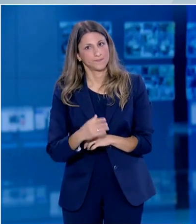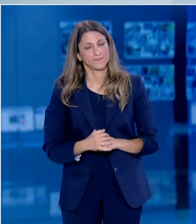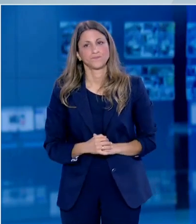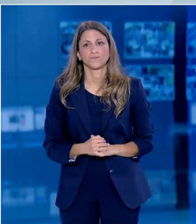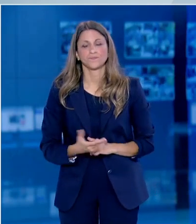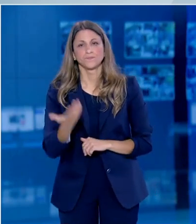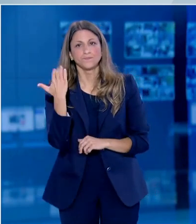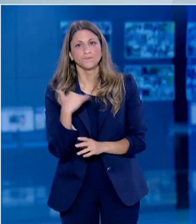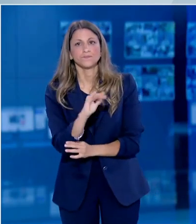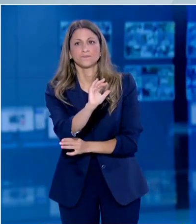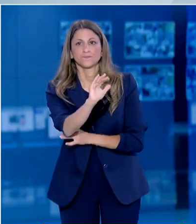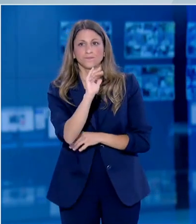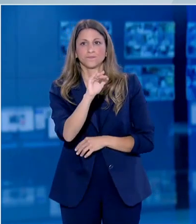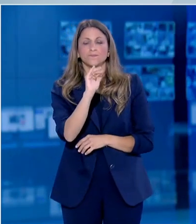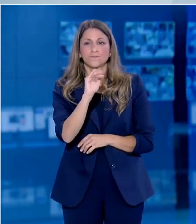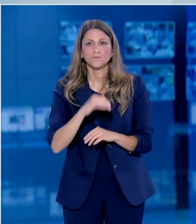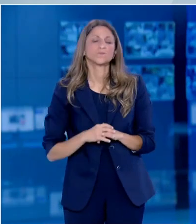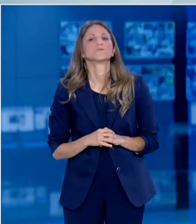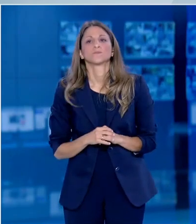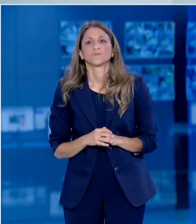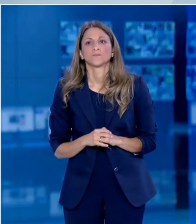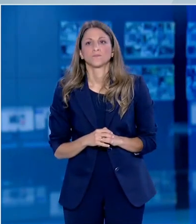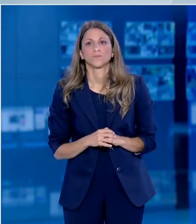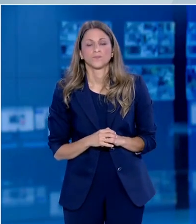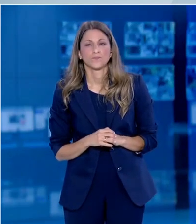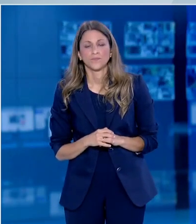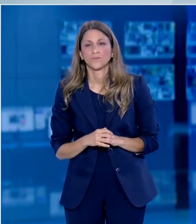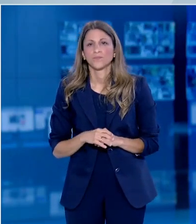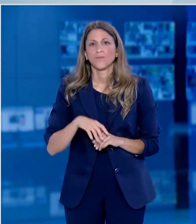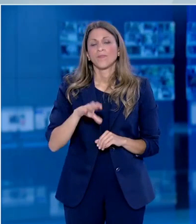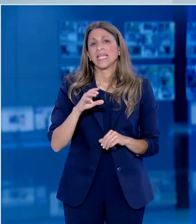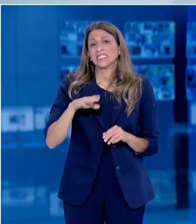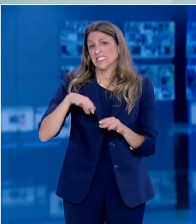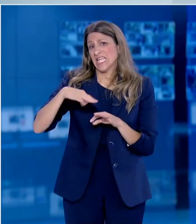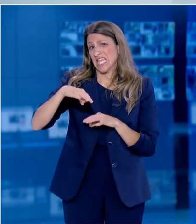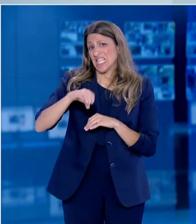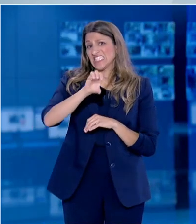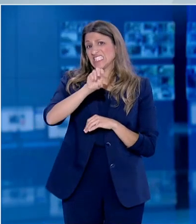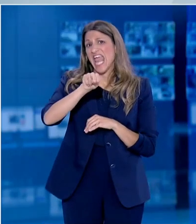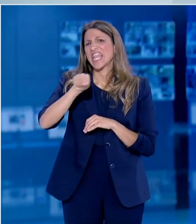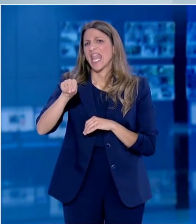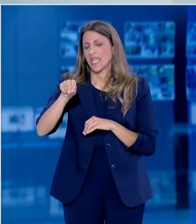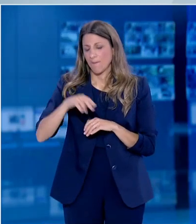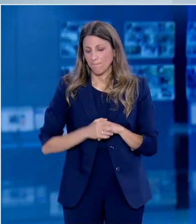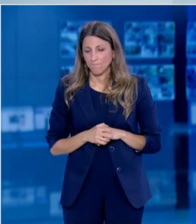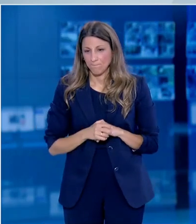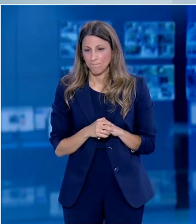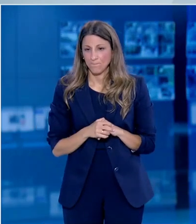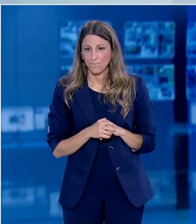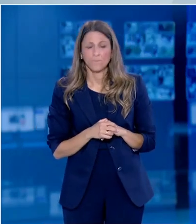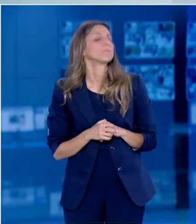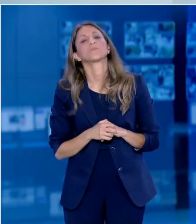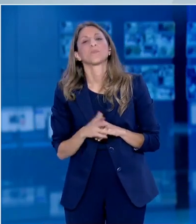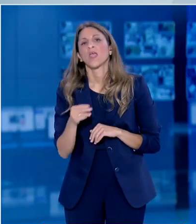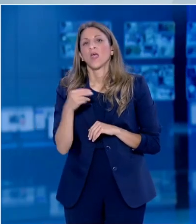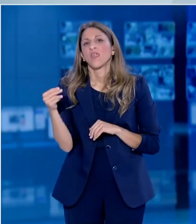Παρόμοια ερώτηση διατύπωσε και η κυρία Σπαγαδόρο από το CNN.gr και συμπληρώνει. Πώς αξιολογείται επιδημιολογικά το δίκτυρο